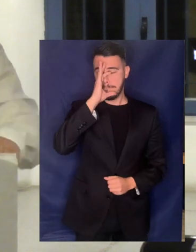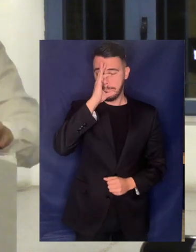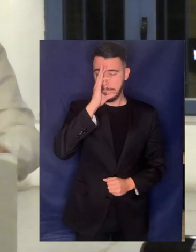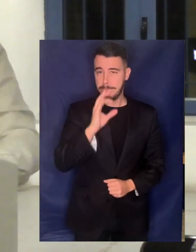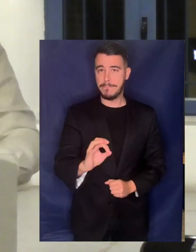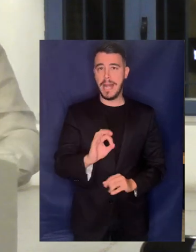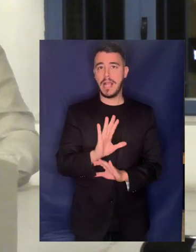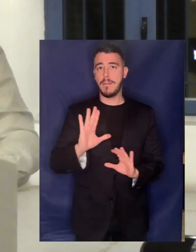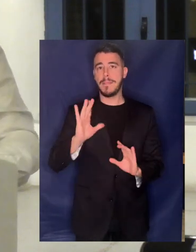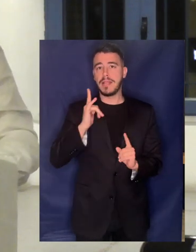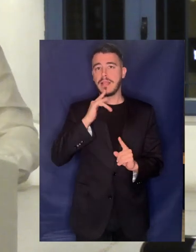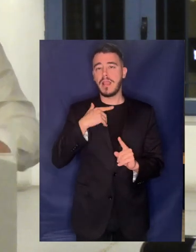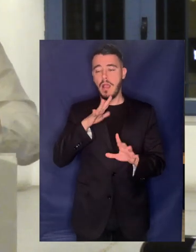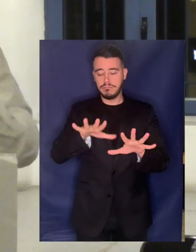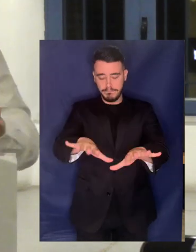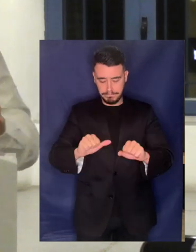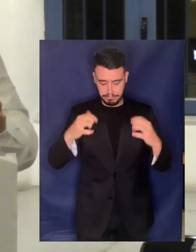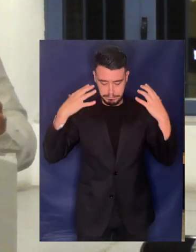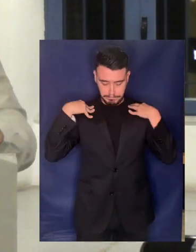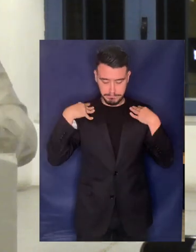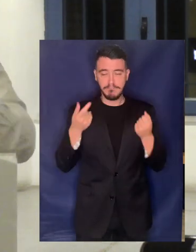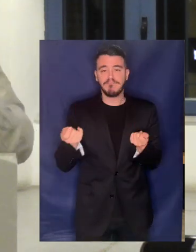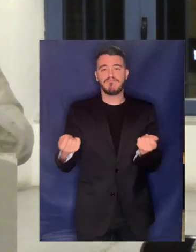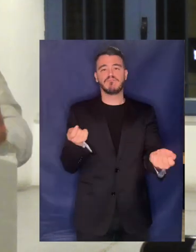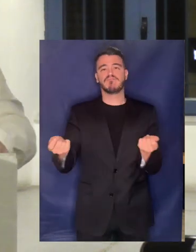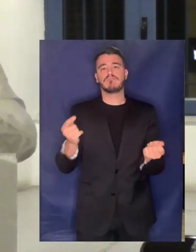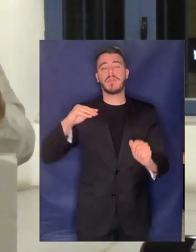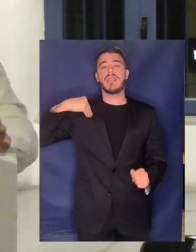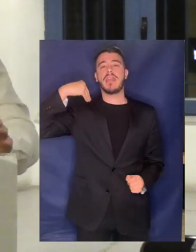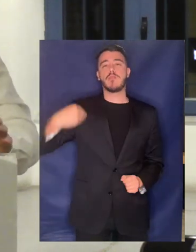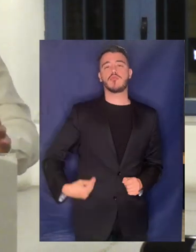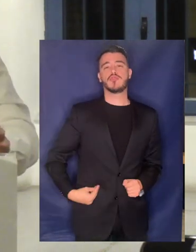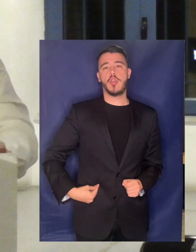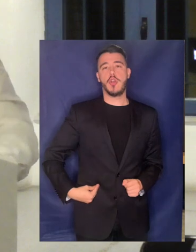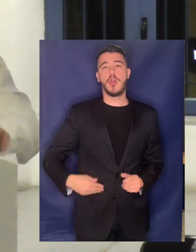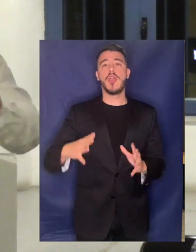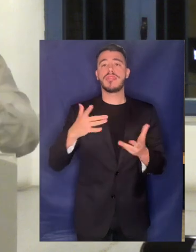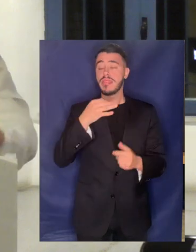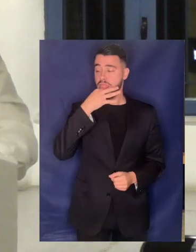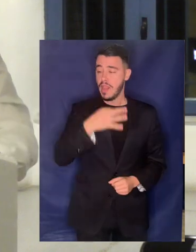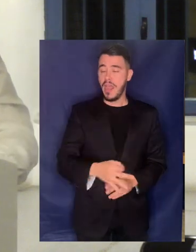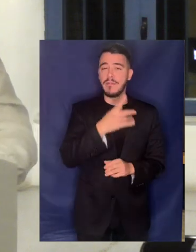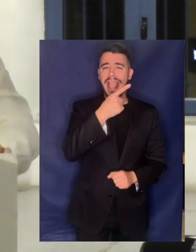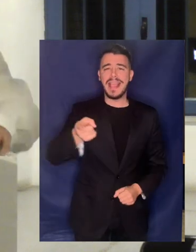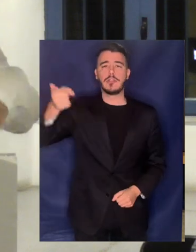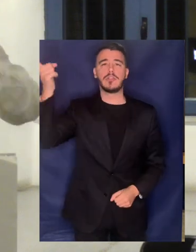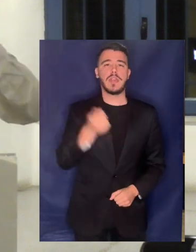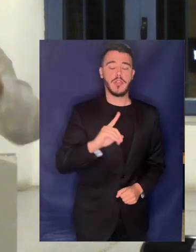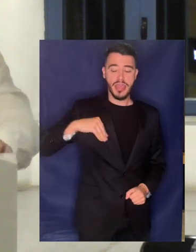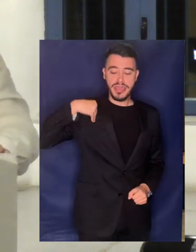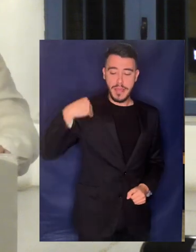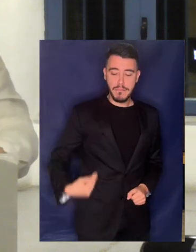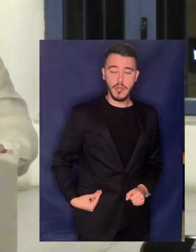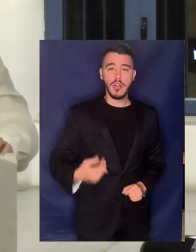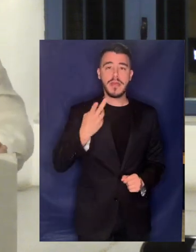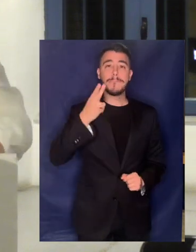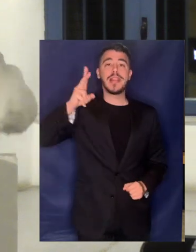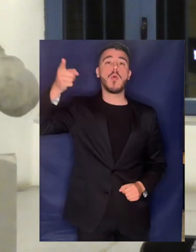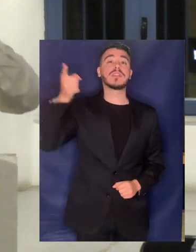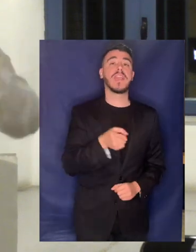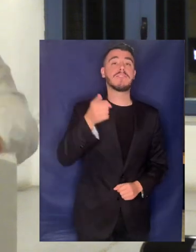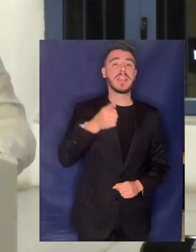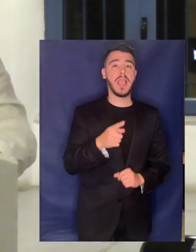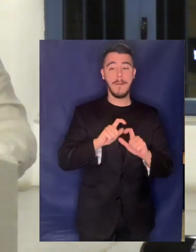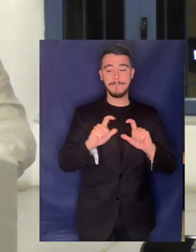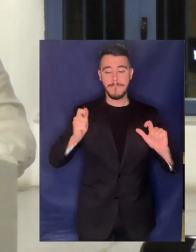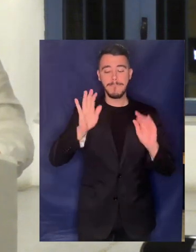του δημοσίου σε πολύ μεγάλο γαθμό τι λέμε λοιπόν λέμε ότι οπωσδήποτε το δημόσιο πρέπει να έχει την πλειοψηφία των μετοχών οπωσδήποτε το δημόσιο πρέπει